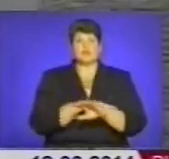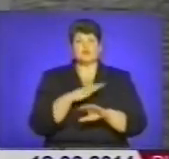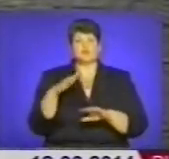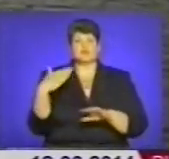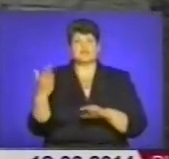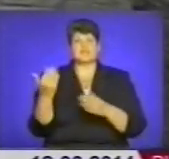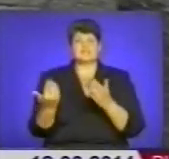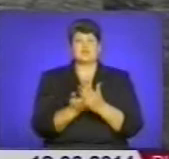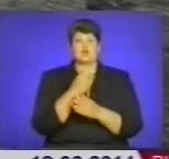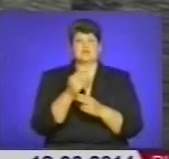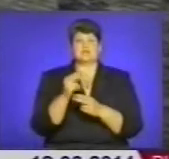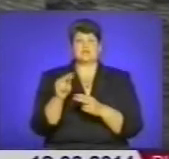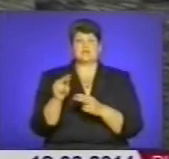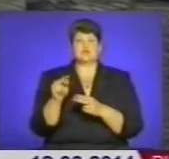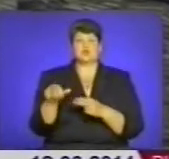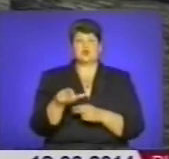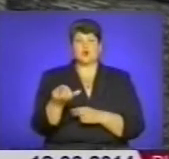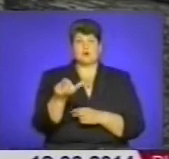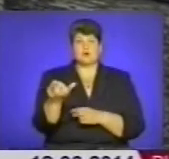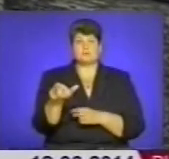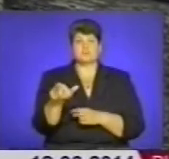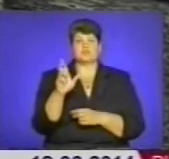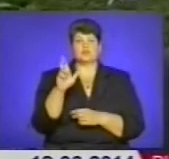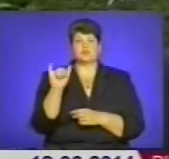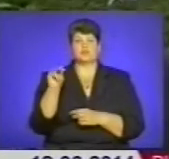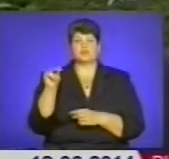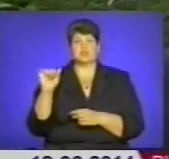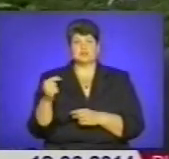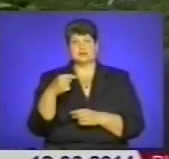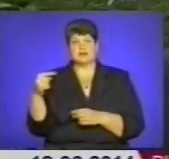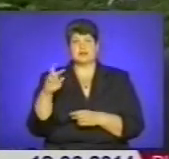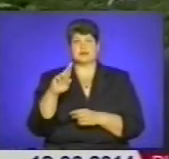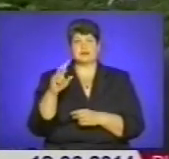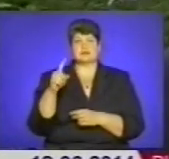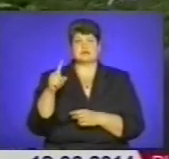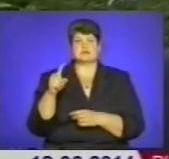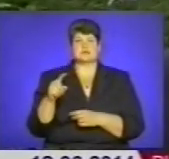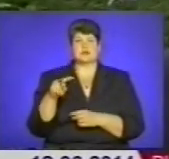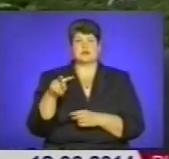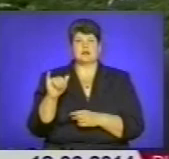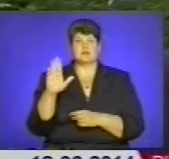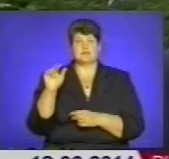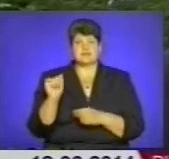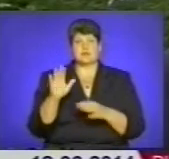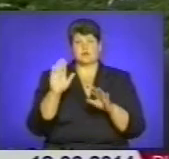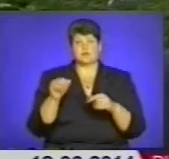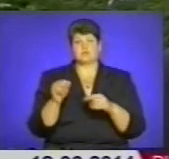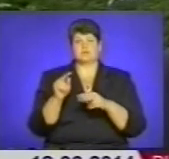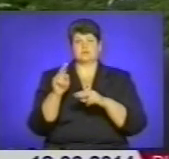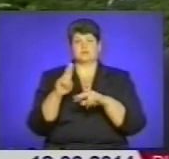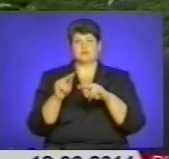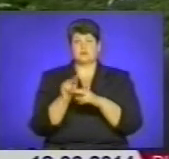дороги до Язлівця від Бучича. І подальша реконструкція будівлі монастиря,